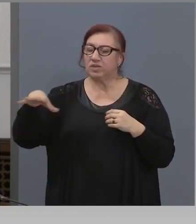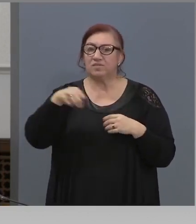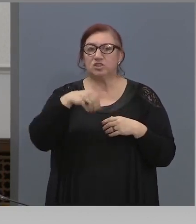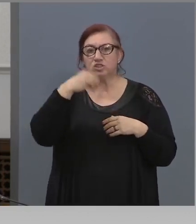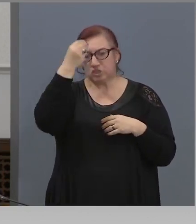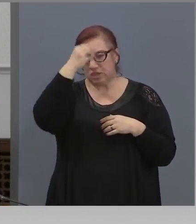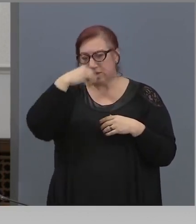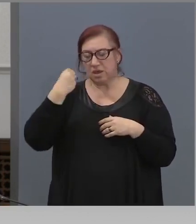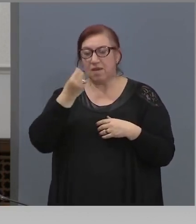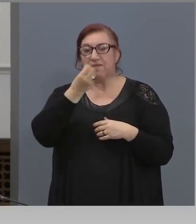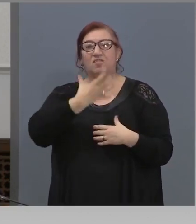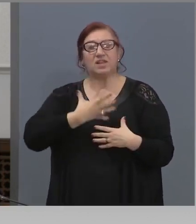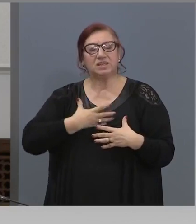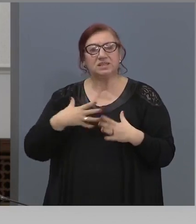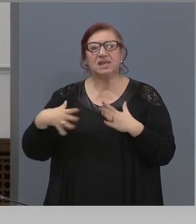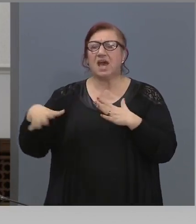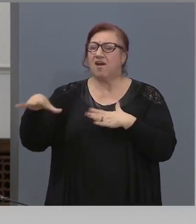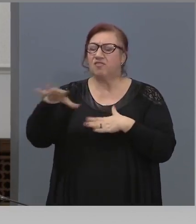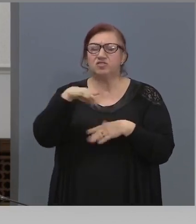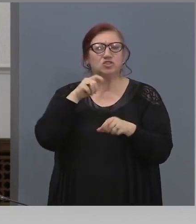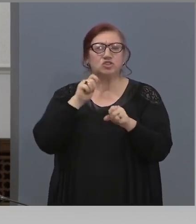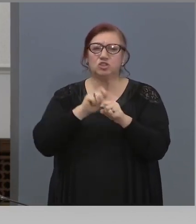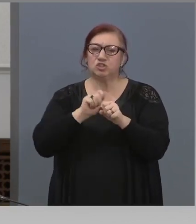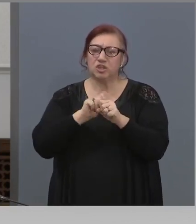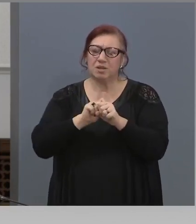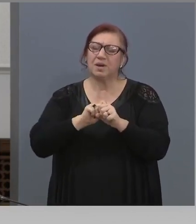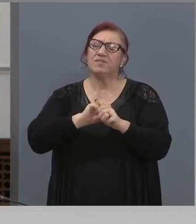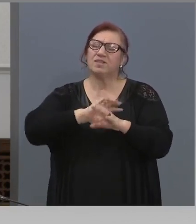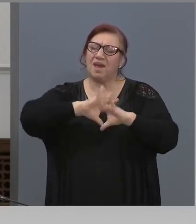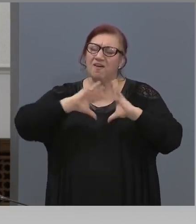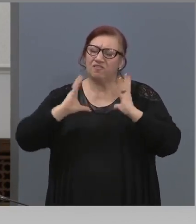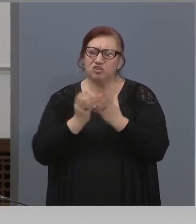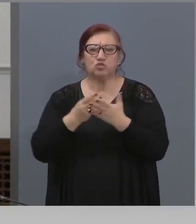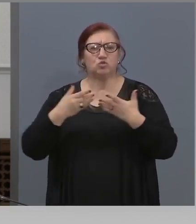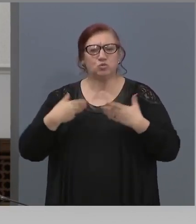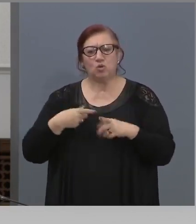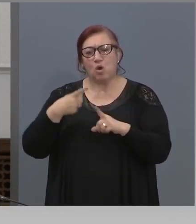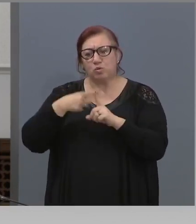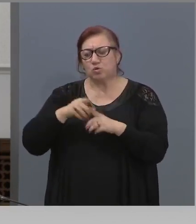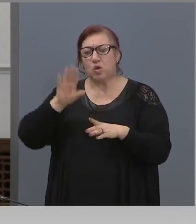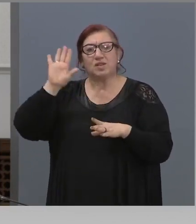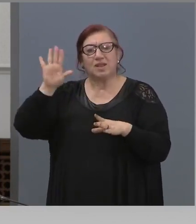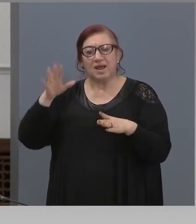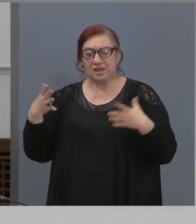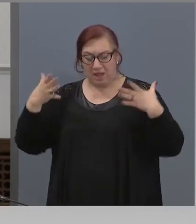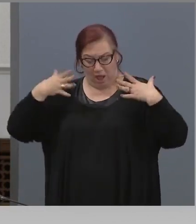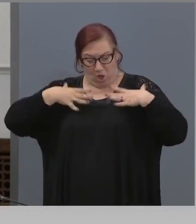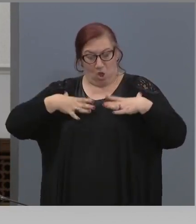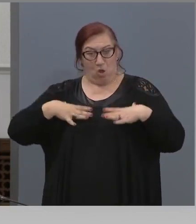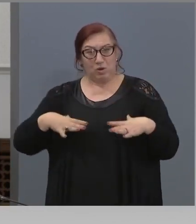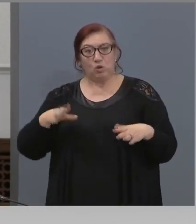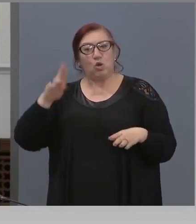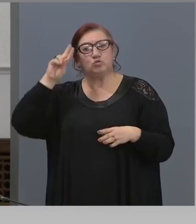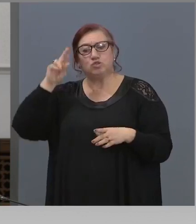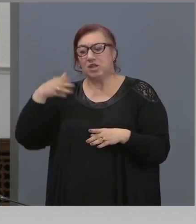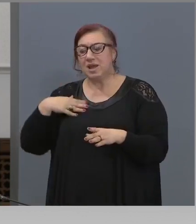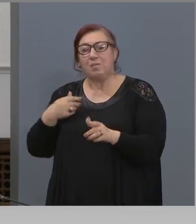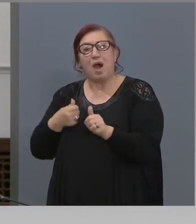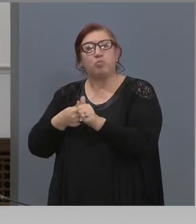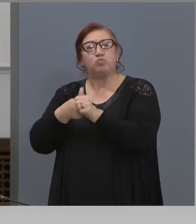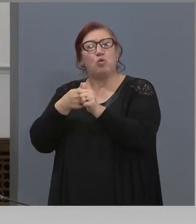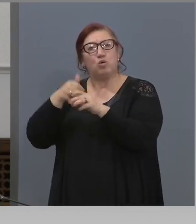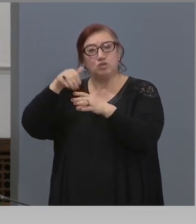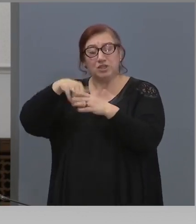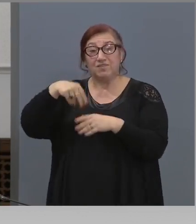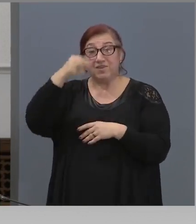всички ще положат максимално усилие, включително и с техните униформени служители, които са помощниците в